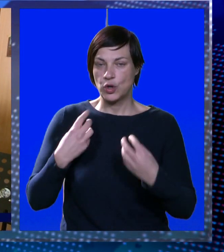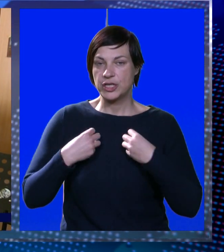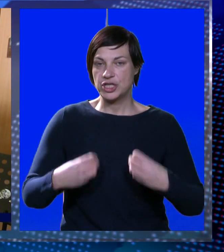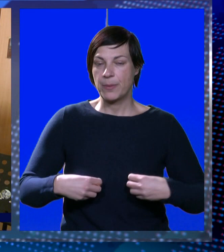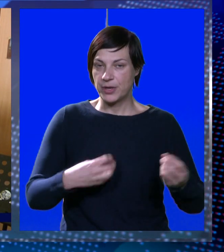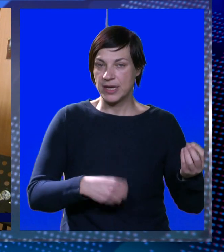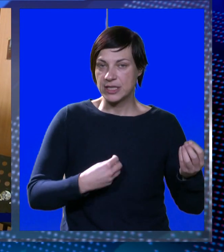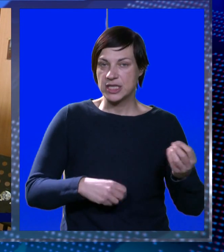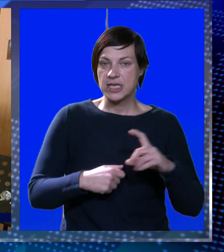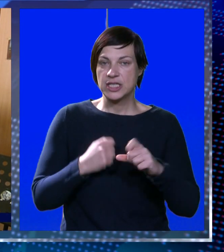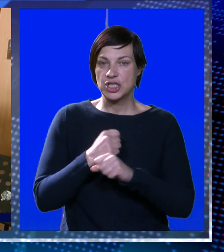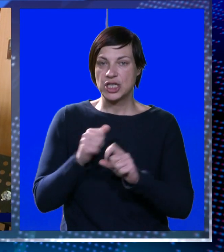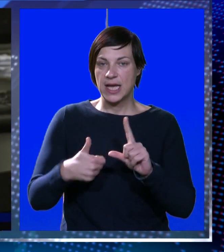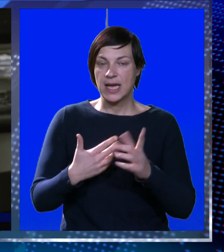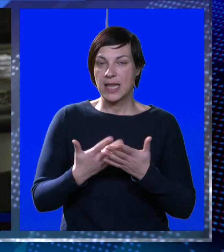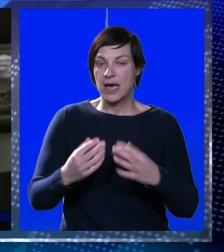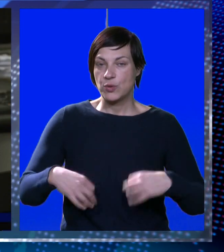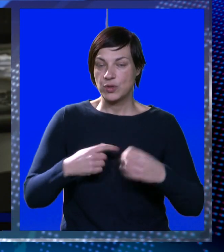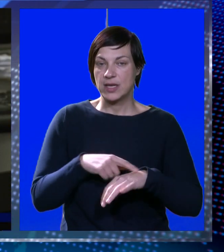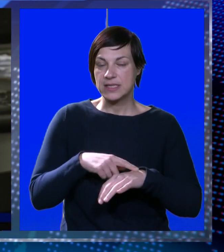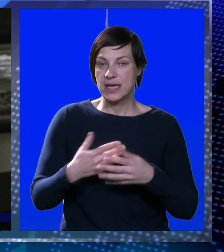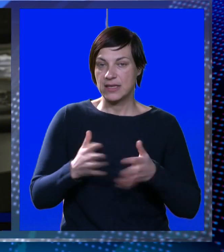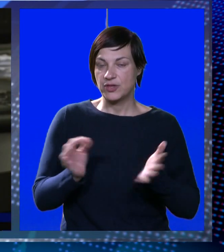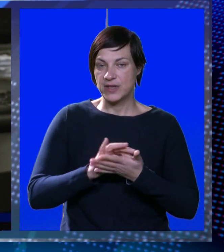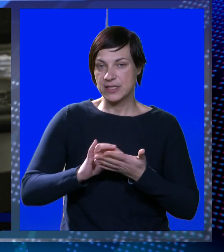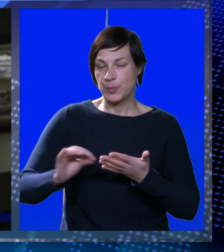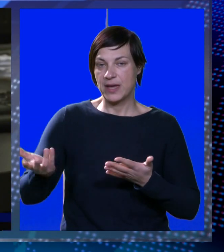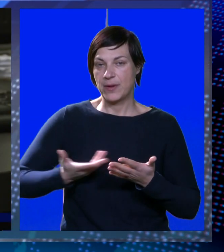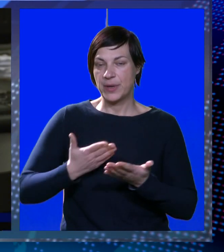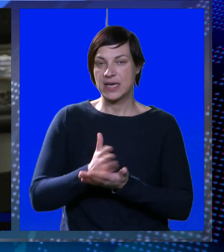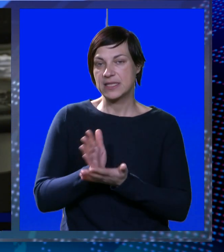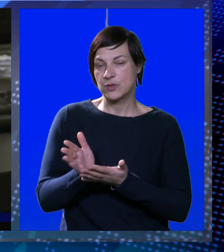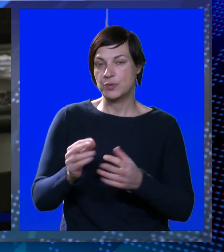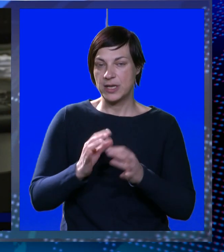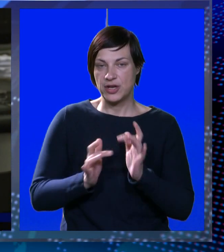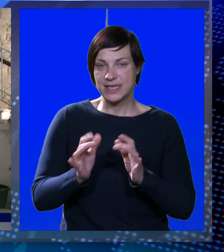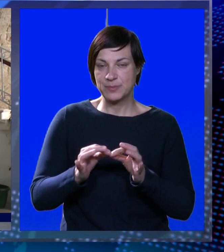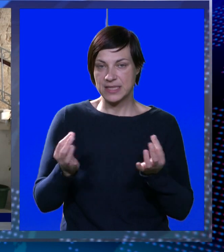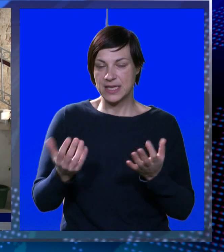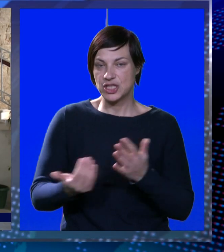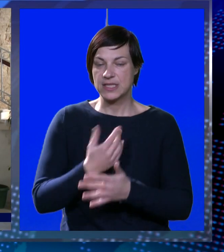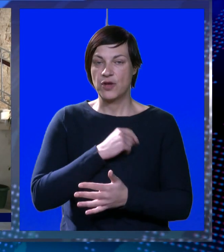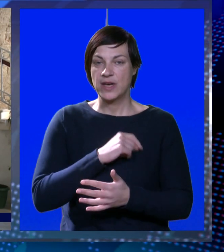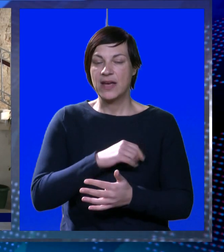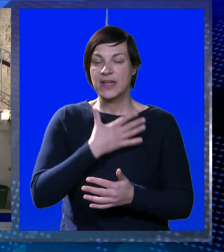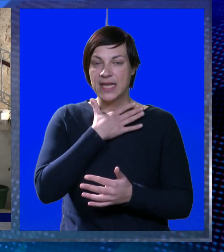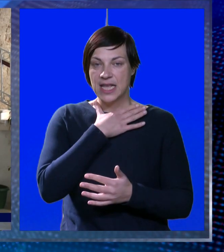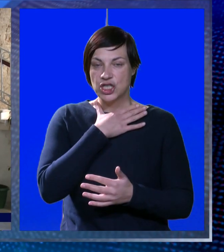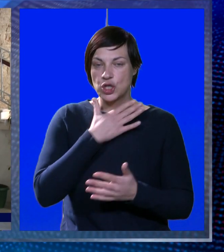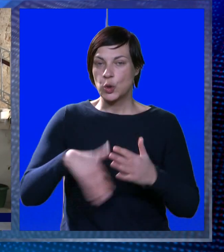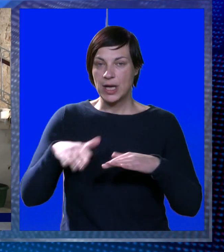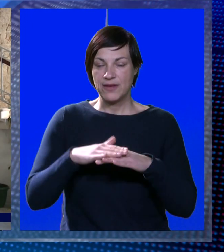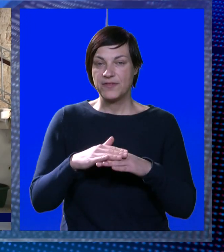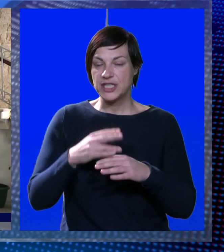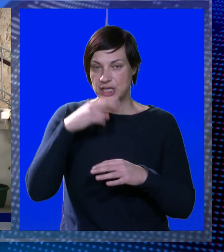dugogodišnje profesor gitare Dario Čagalj, a u jutarnjim satima otvorene su i prijave pristigle na službeno raspisan natječaj za novog ravnatelja škole.